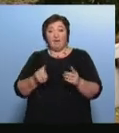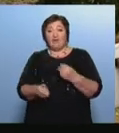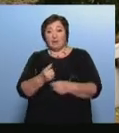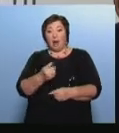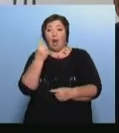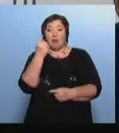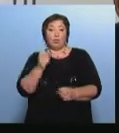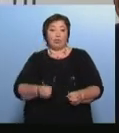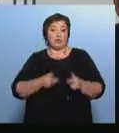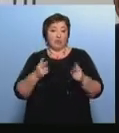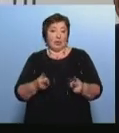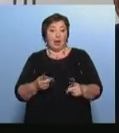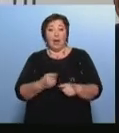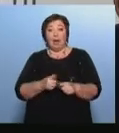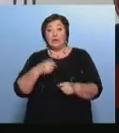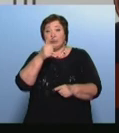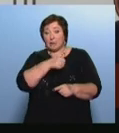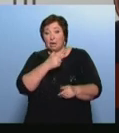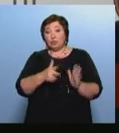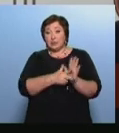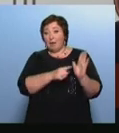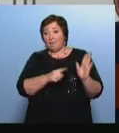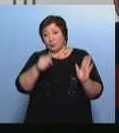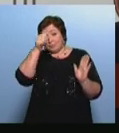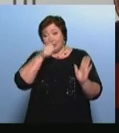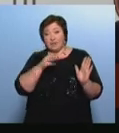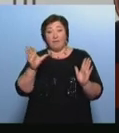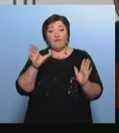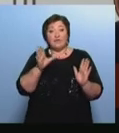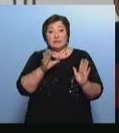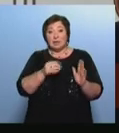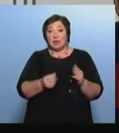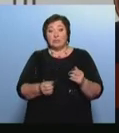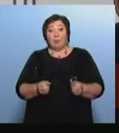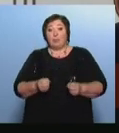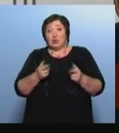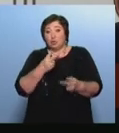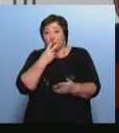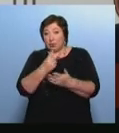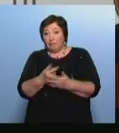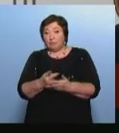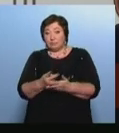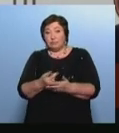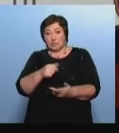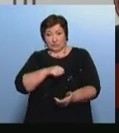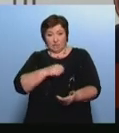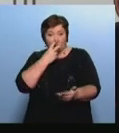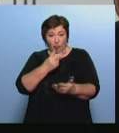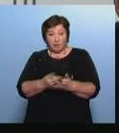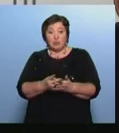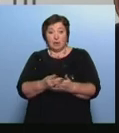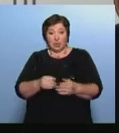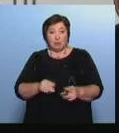преступление В этом году за 8 месяцев 7 преступлений выявлено То есть то, что мы увидели сами и среагировали